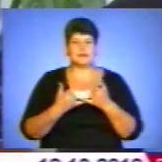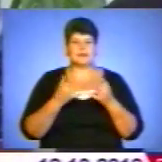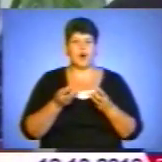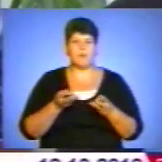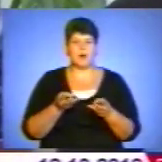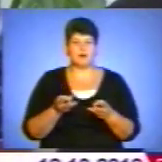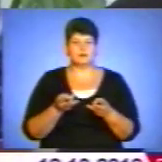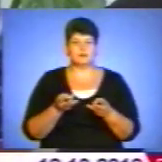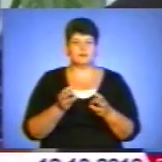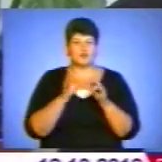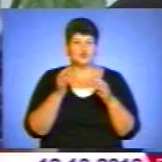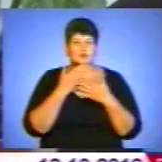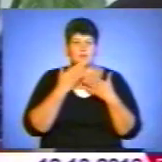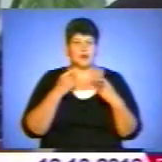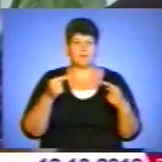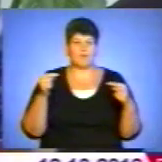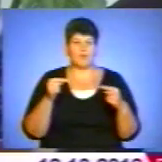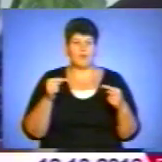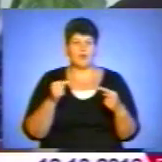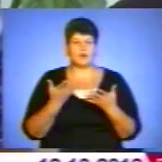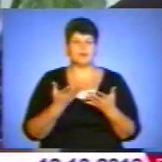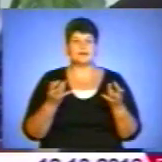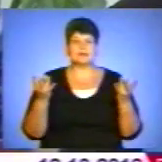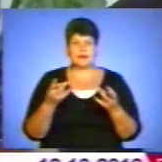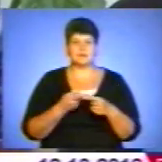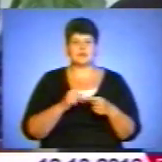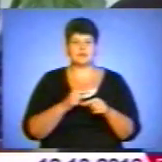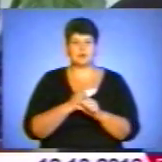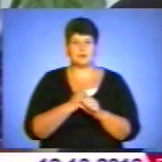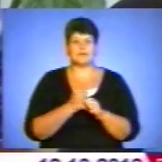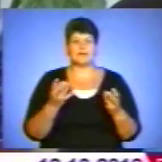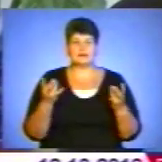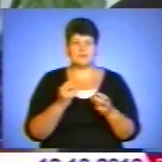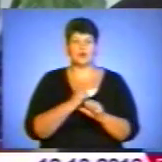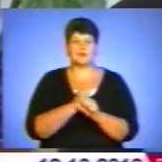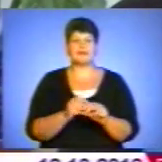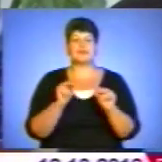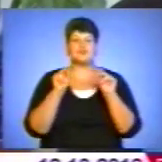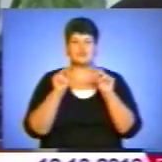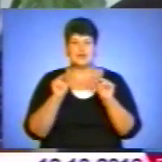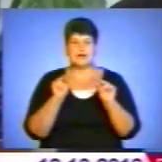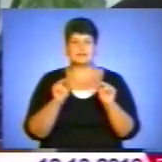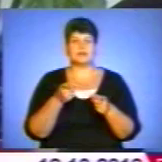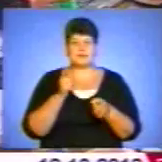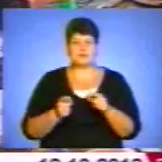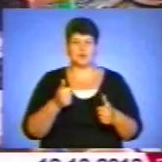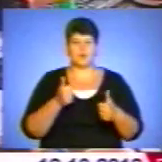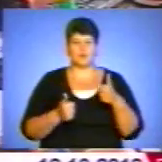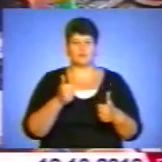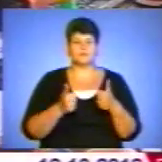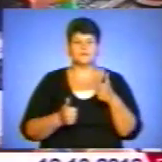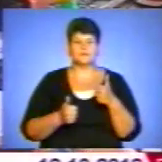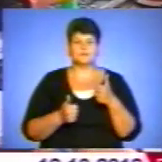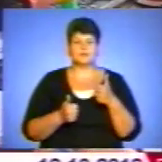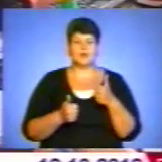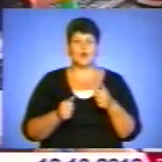Ми нічого не маємо проти. Безперед, що це треба робити, але це треба робити чесно і дійсно на конкуренній основі. Управління